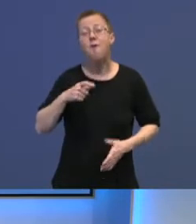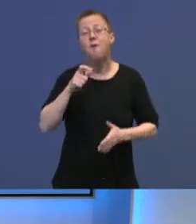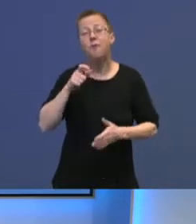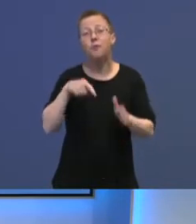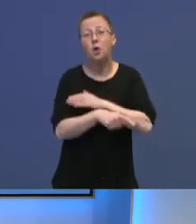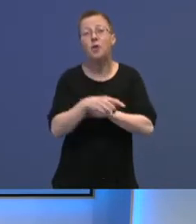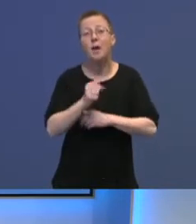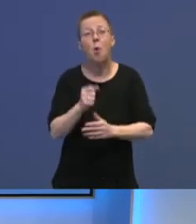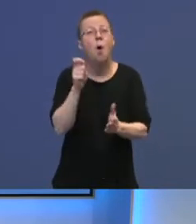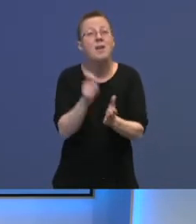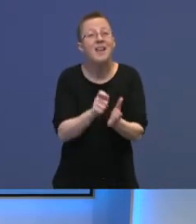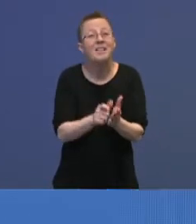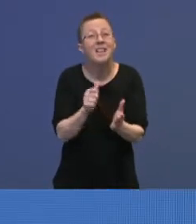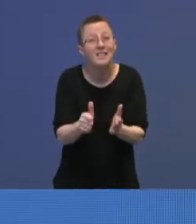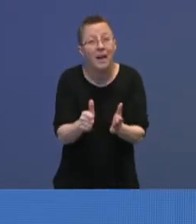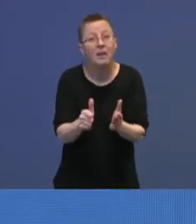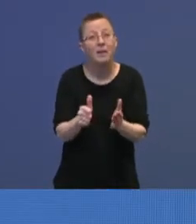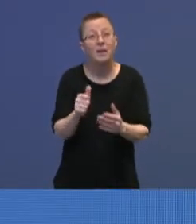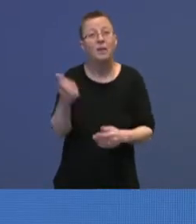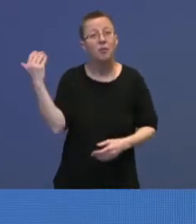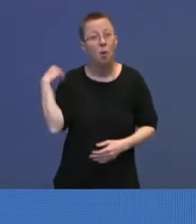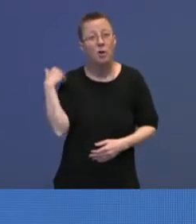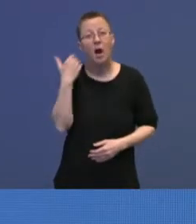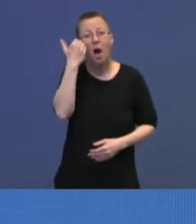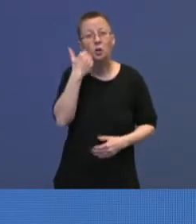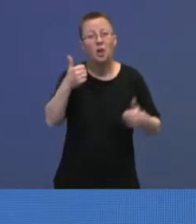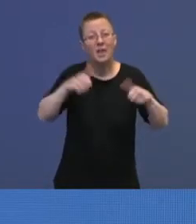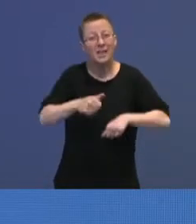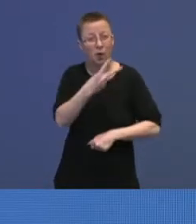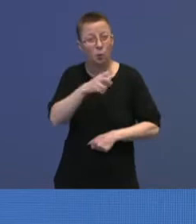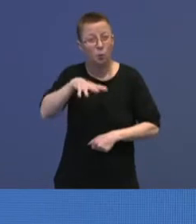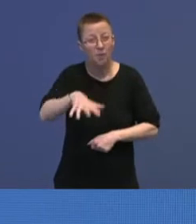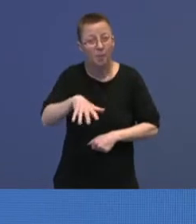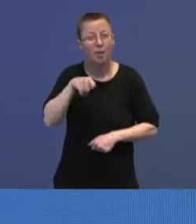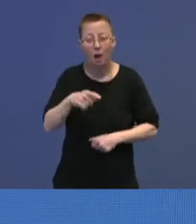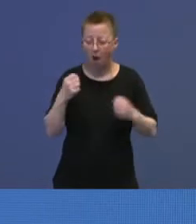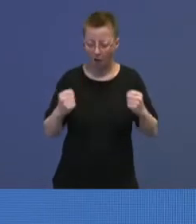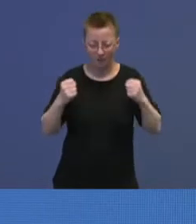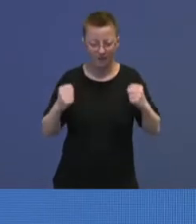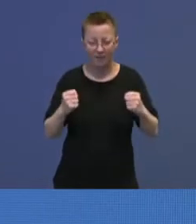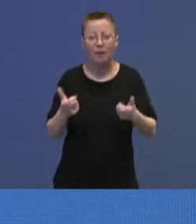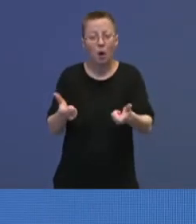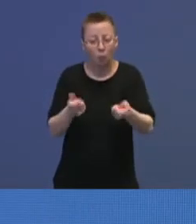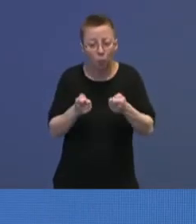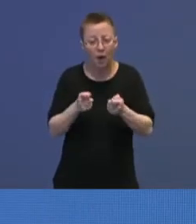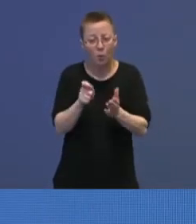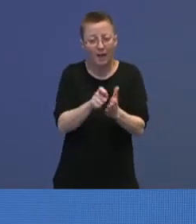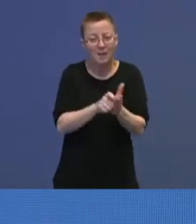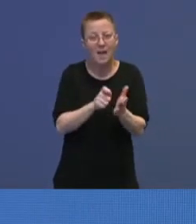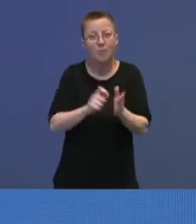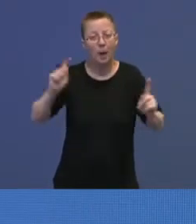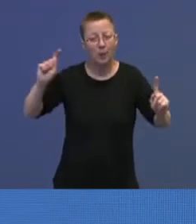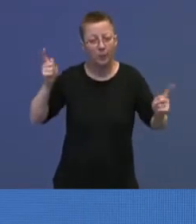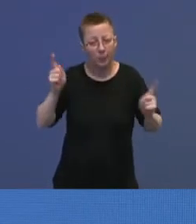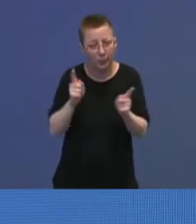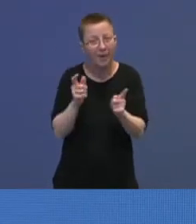registrere seg. Etter asylkrisen i 2015 ble kapasiteten på både mottak og registrering bygget